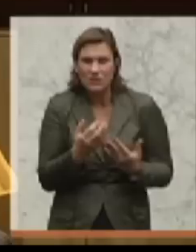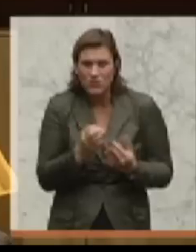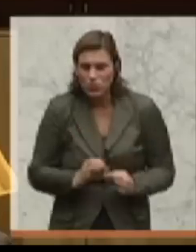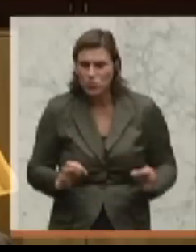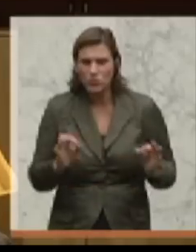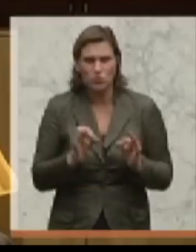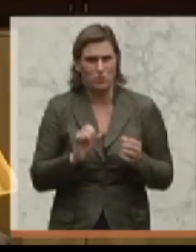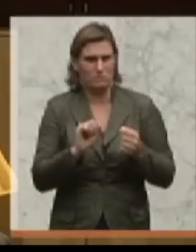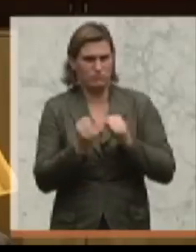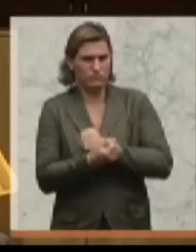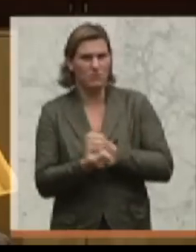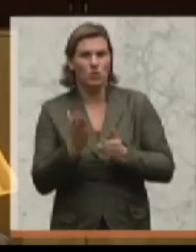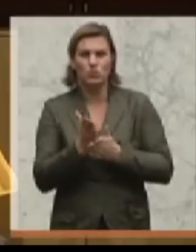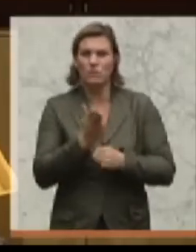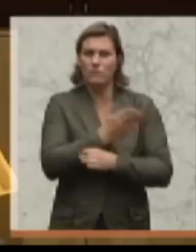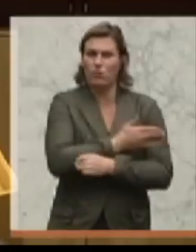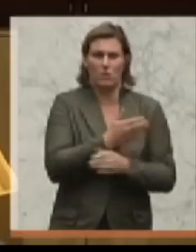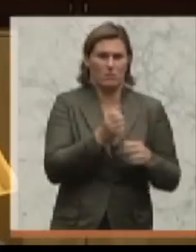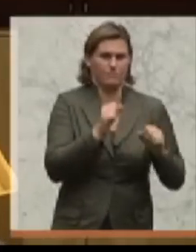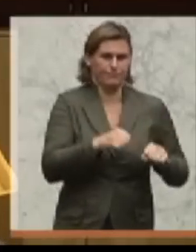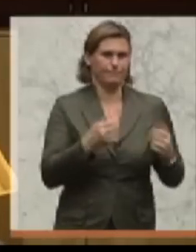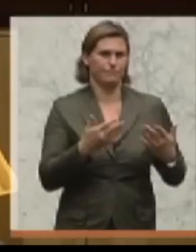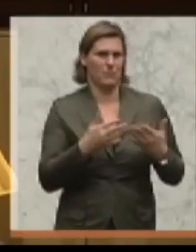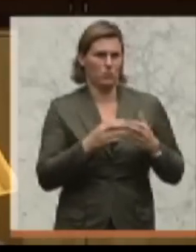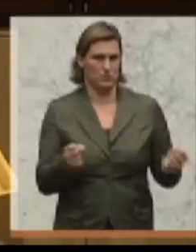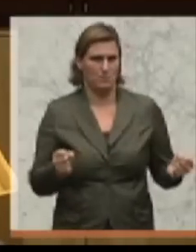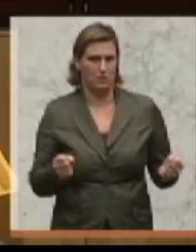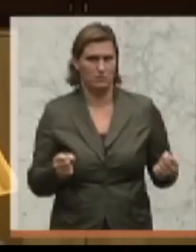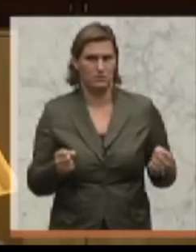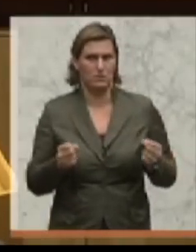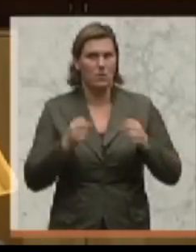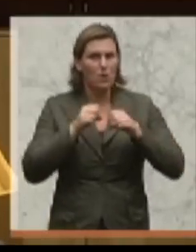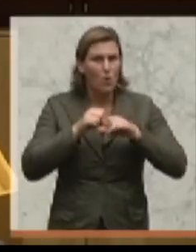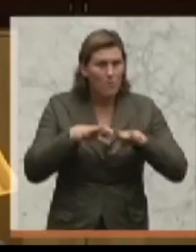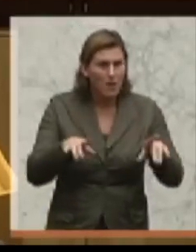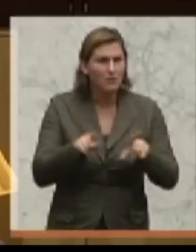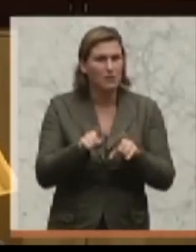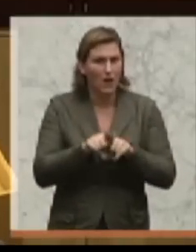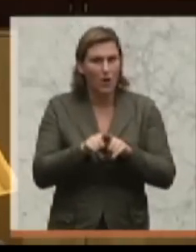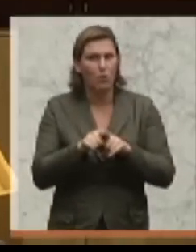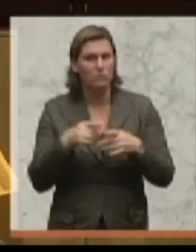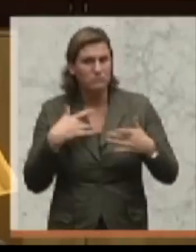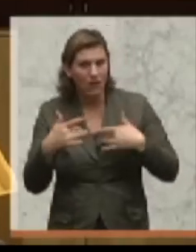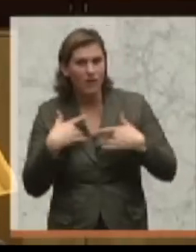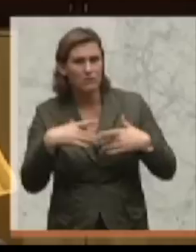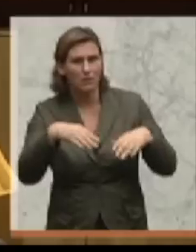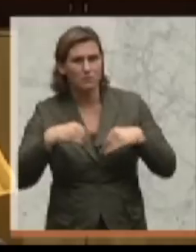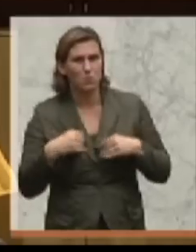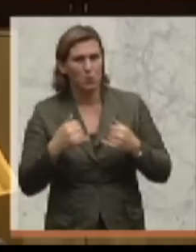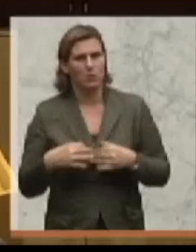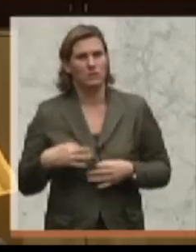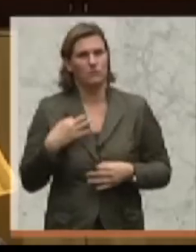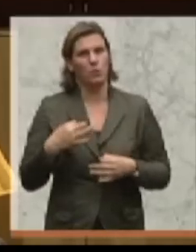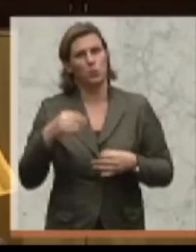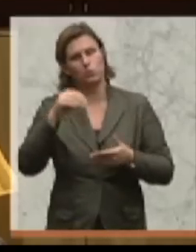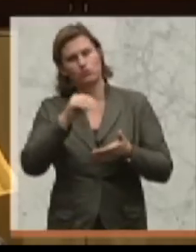weil Sie das von vornherein vorgeben. Und die Medien springen ja auf das ganze Theater schon auf. Sie lesen heute in der Früh, der Ministerrat hat